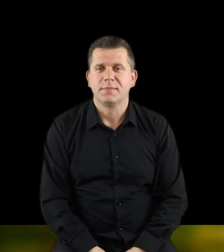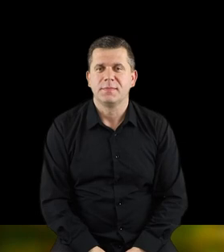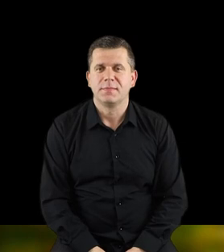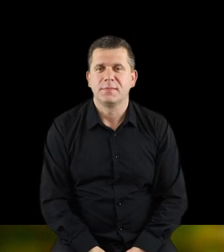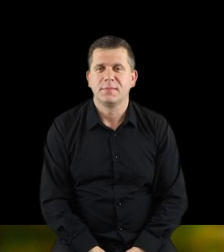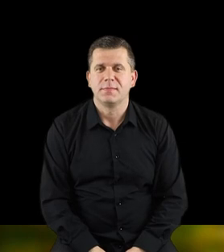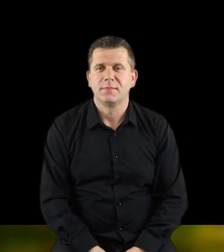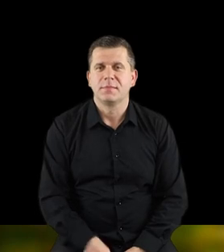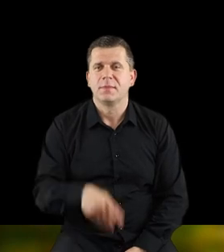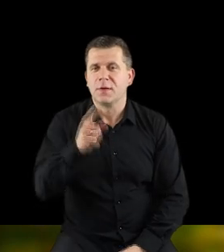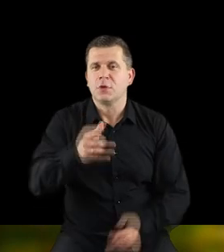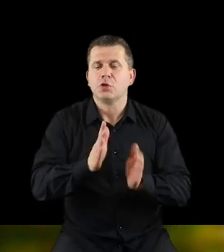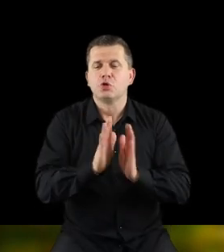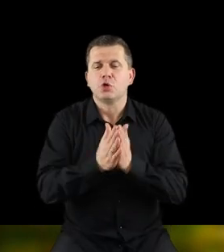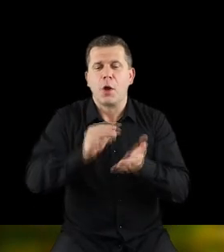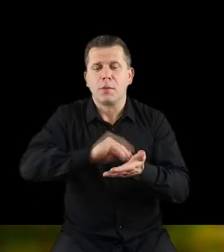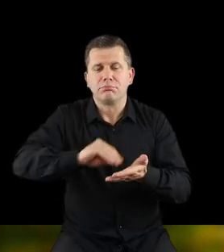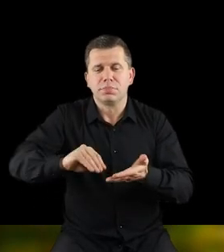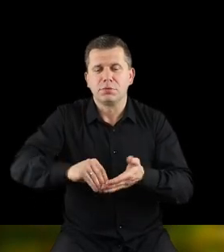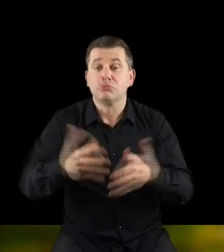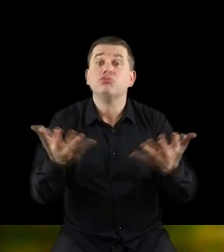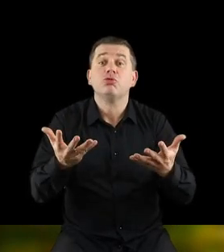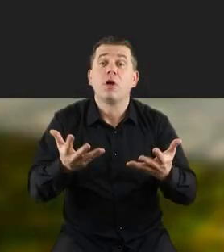Dzień dobry, panie książki.